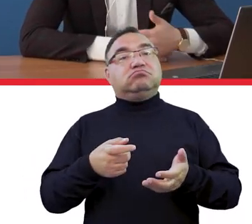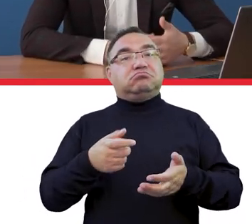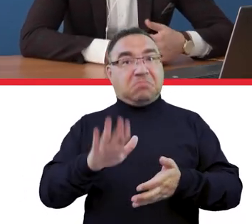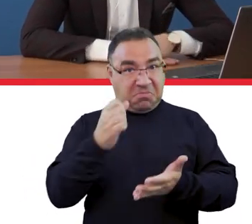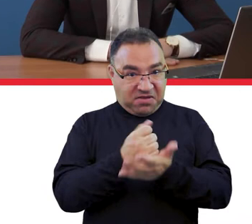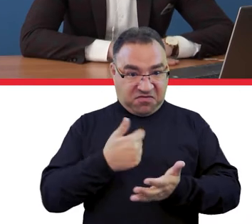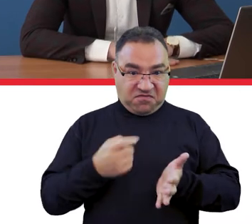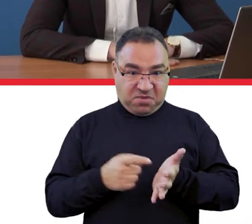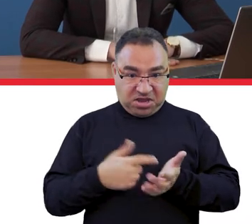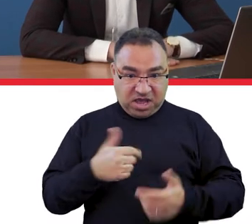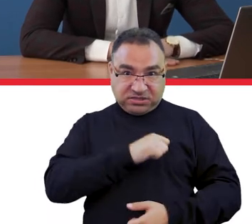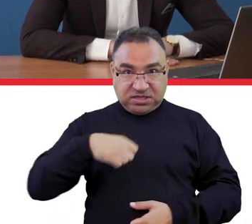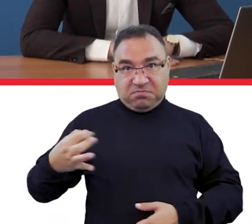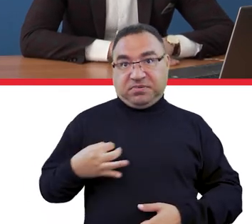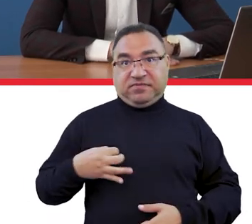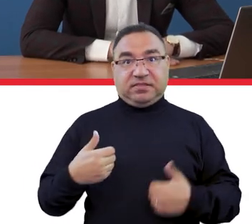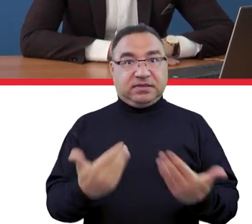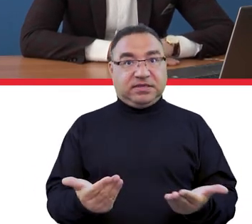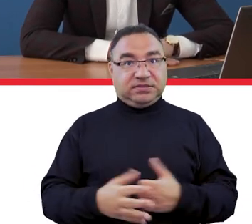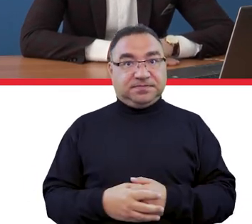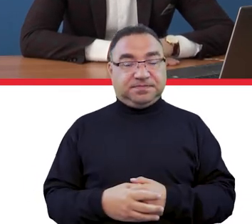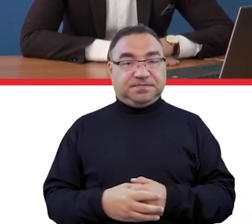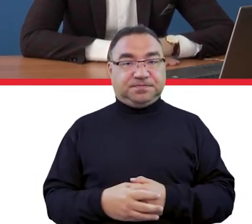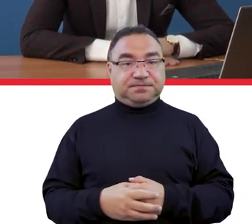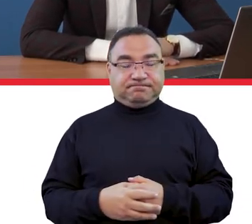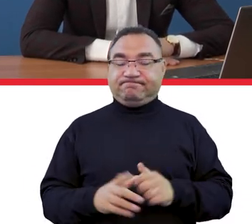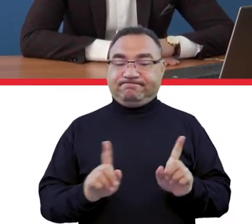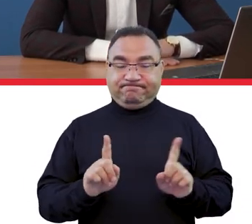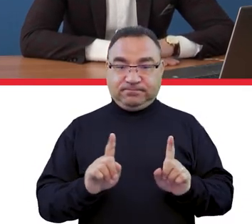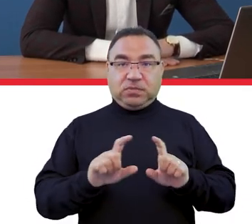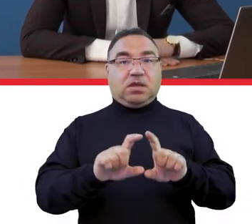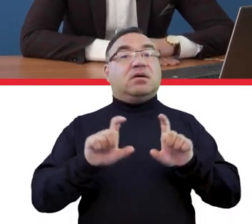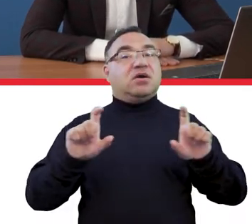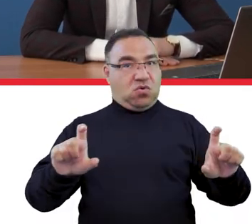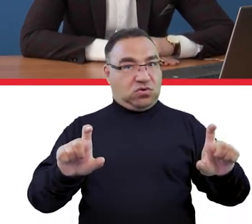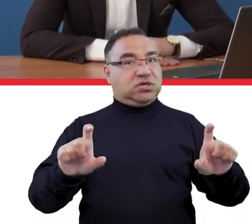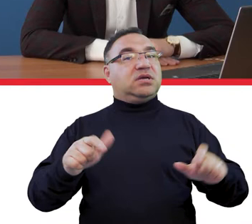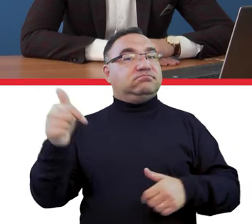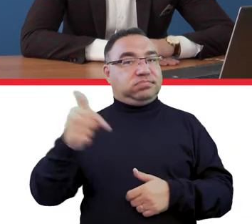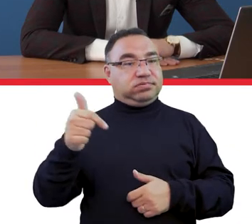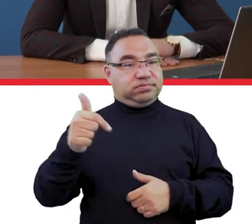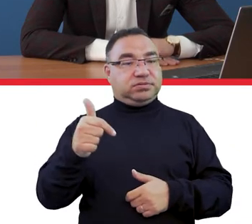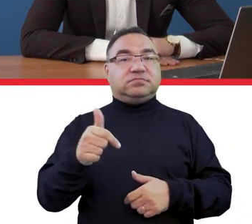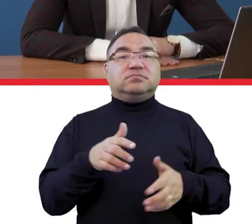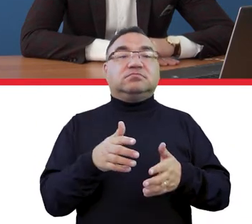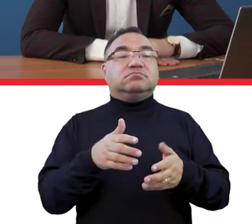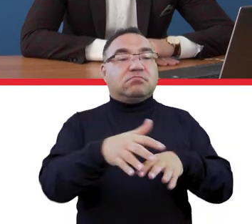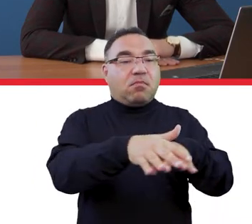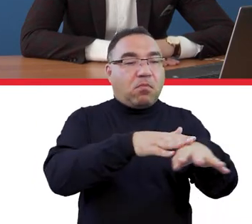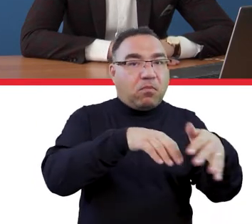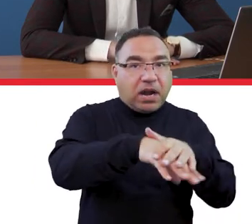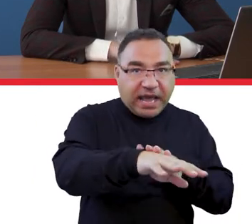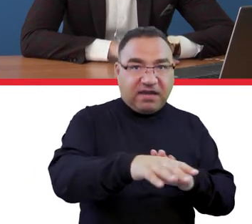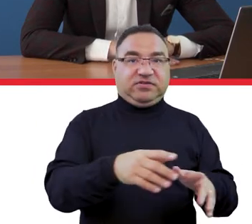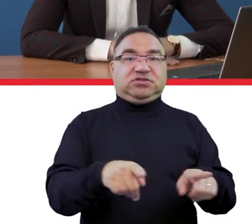prawo tego wymagać? Tak jak powiedziałem, tutaj uczelnia powinna zapewnić miejsce pobierania